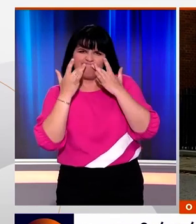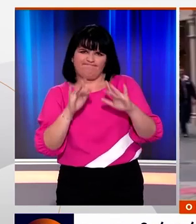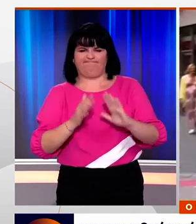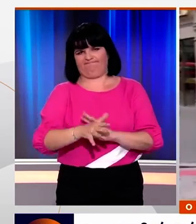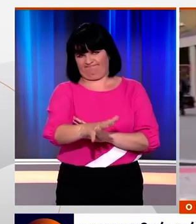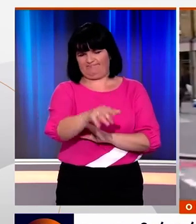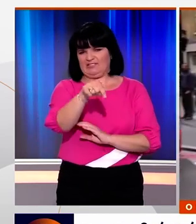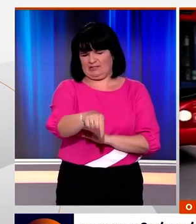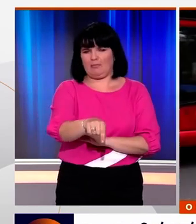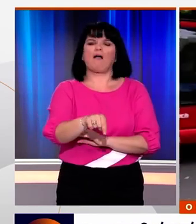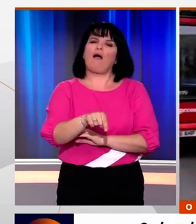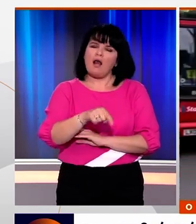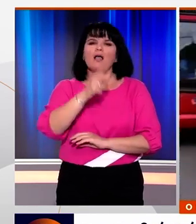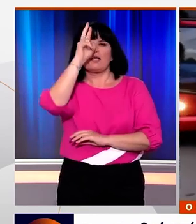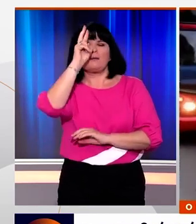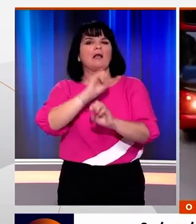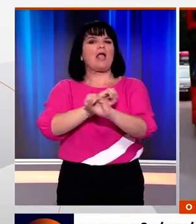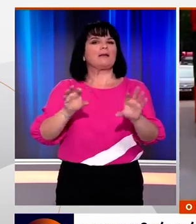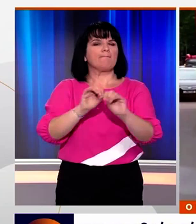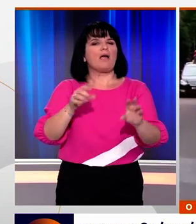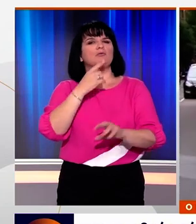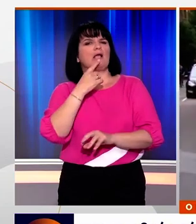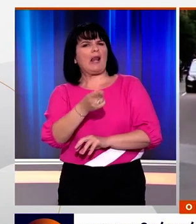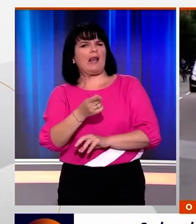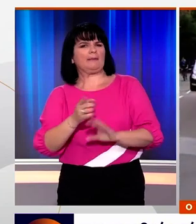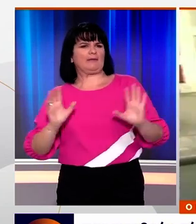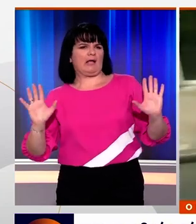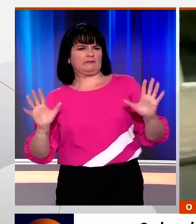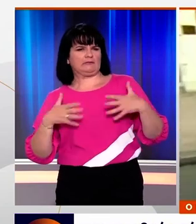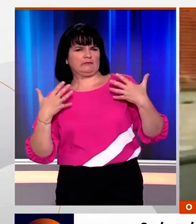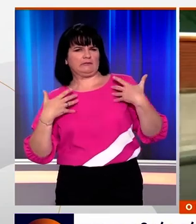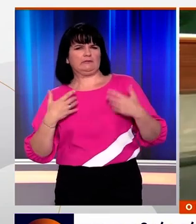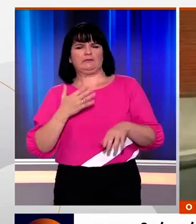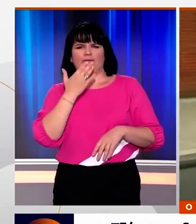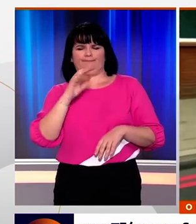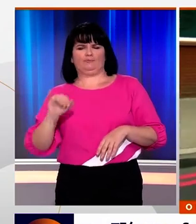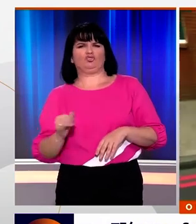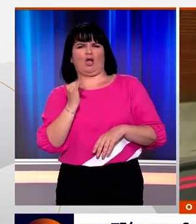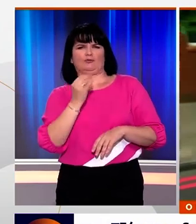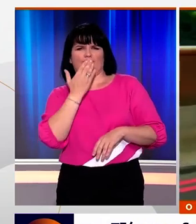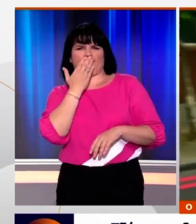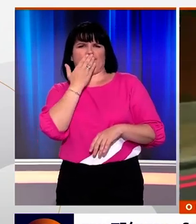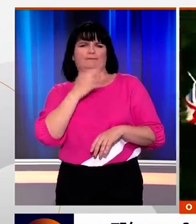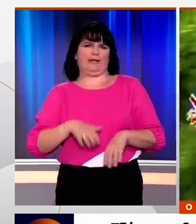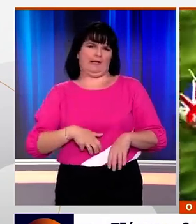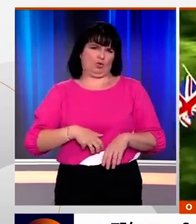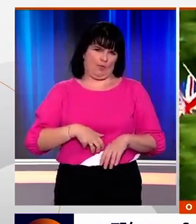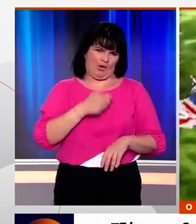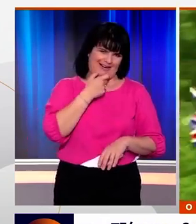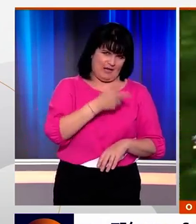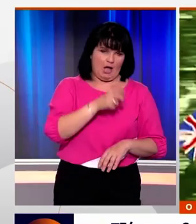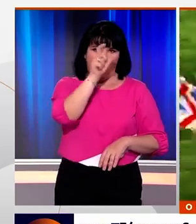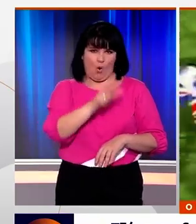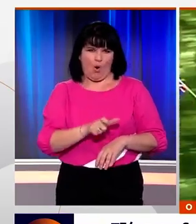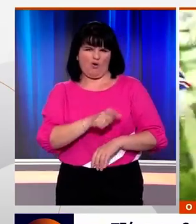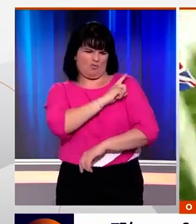σήμερα. Την ίδια στιγμή τα γερμανικά μέσα ενημέρωσης δεν χαρίζονται. Αποκαλούν την εκλογή του Τζόνσον δείγμα βρετανικού χιούμορ και τον ίδιο